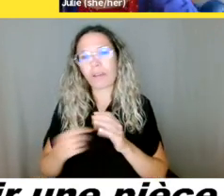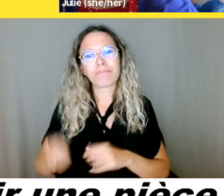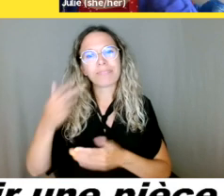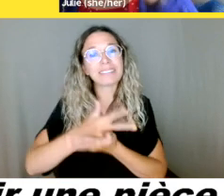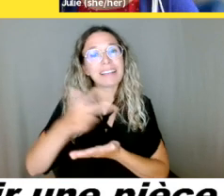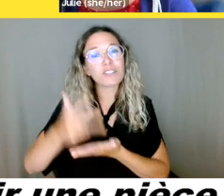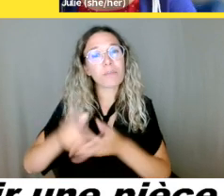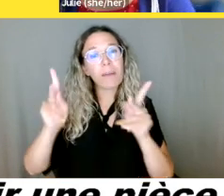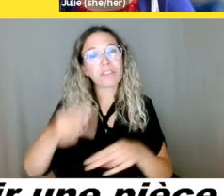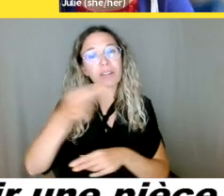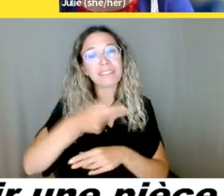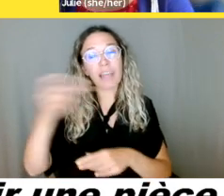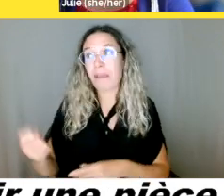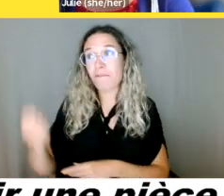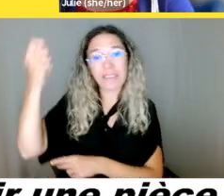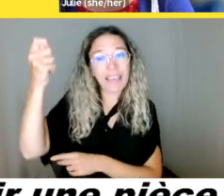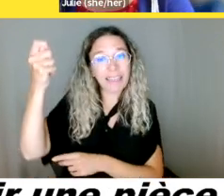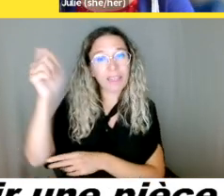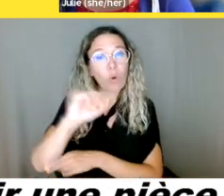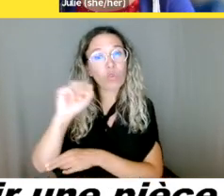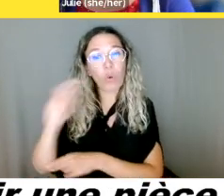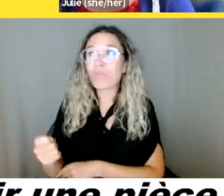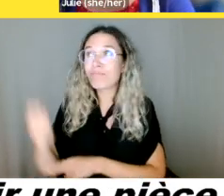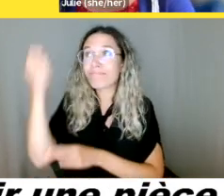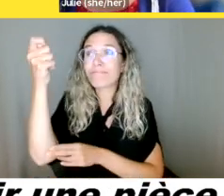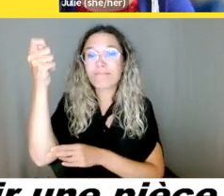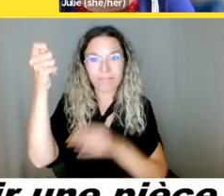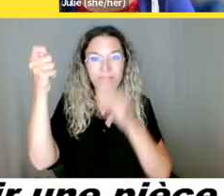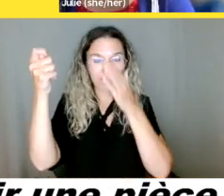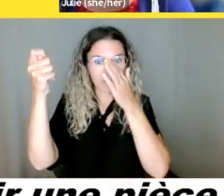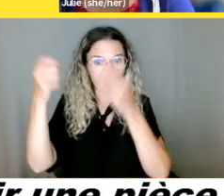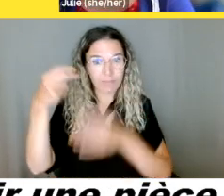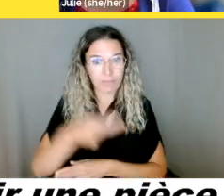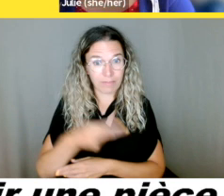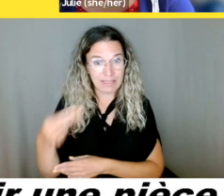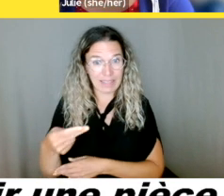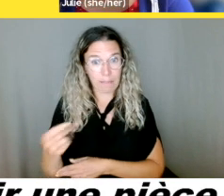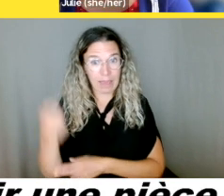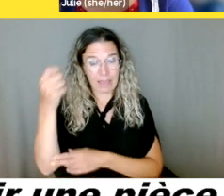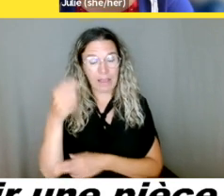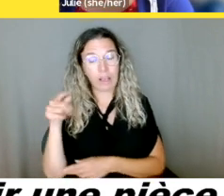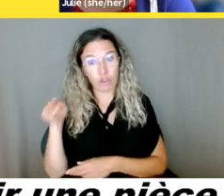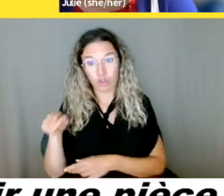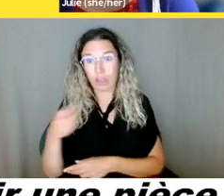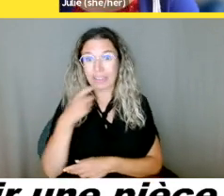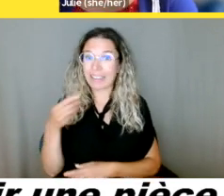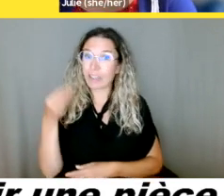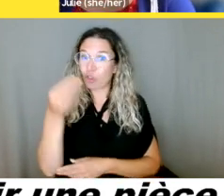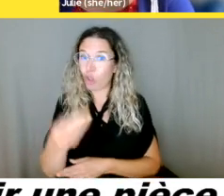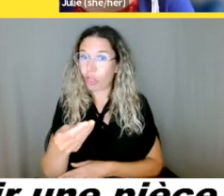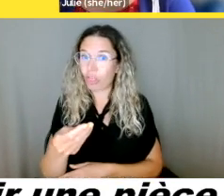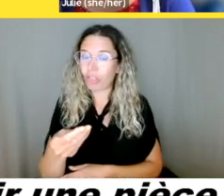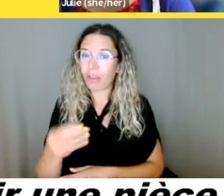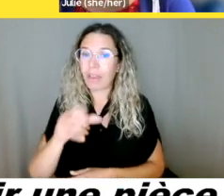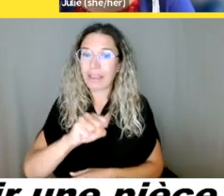ça, c'est émis par la SAAQ et donc une division du gouvernement. Donc,